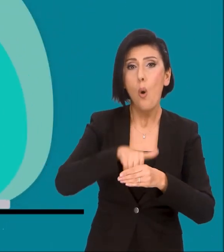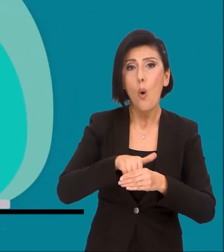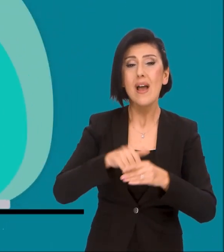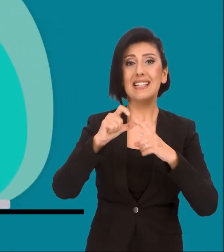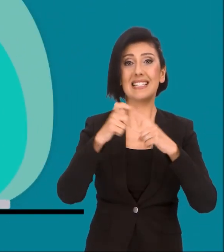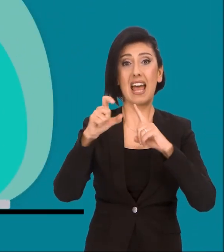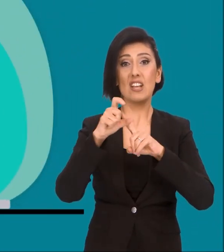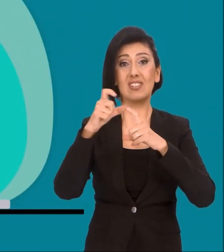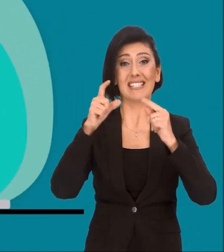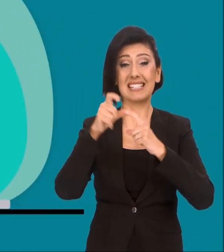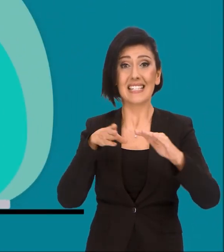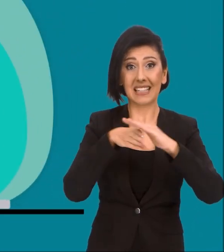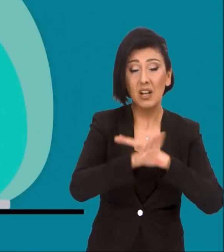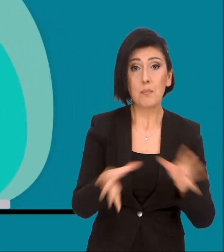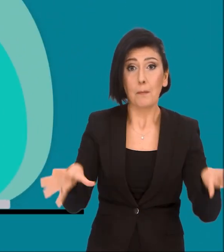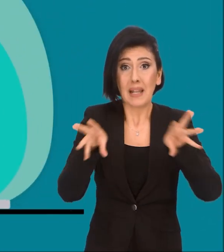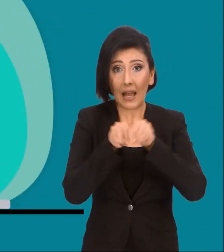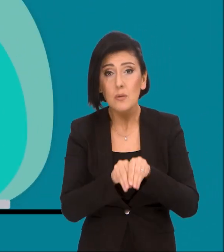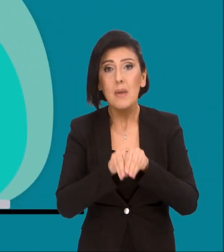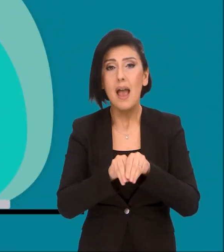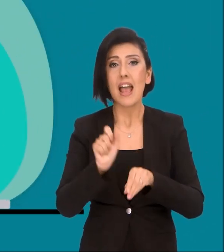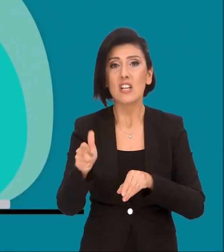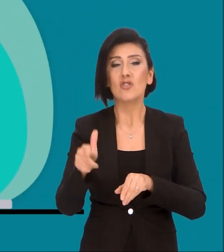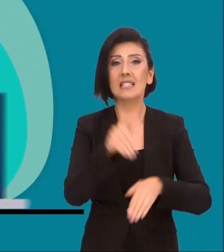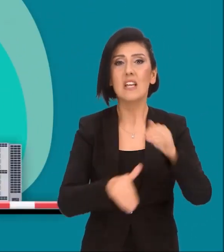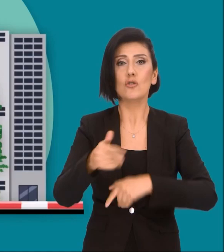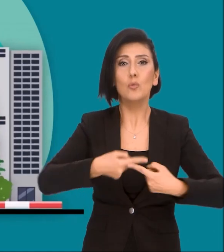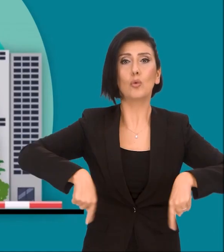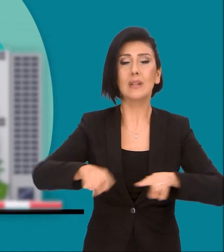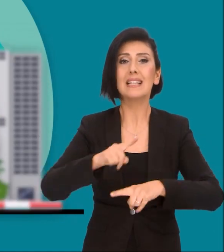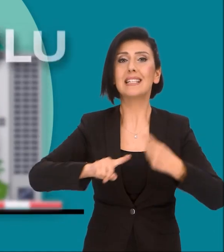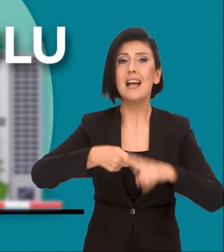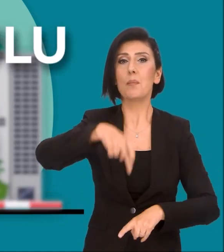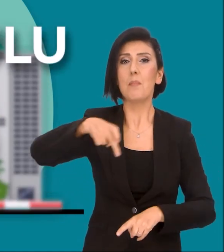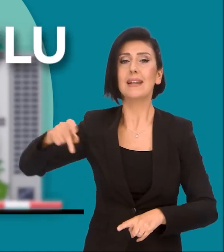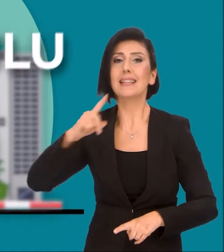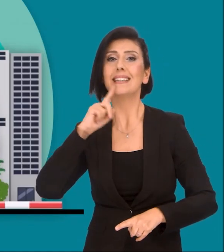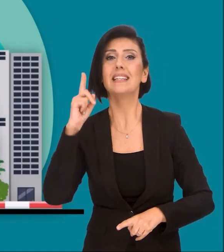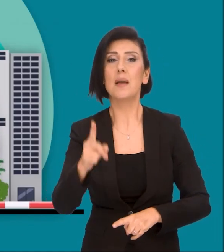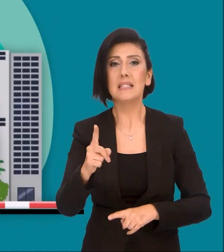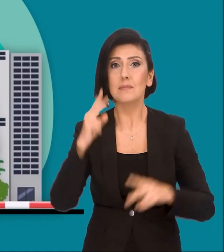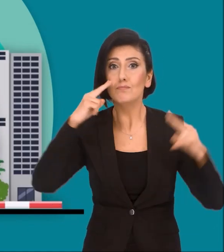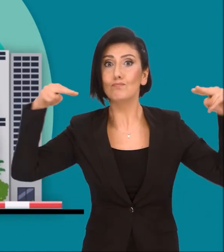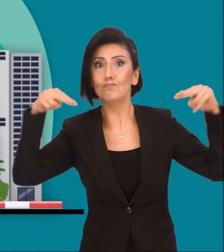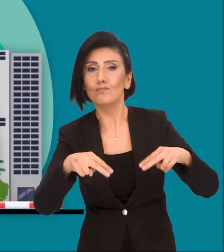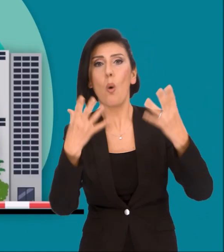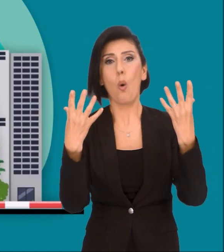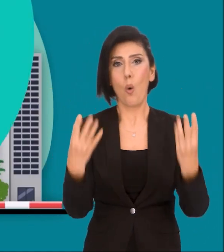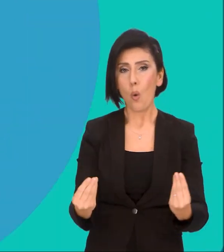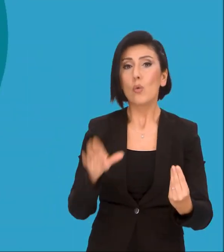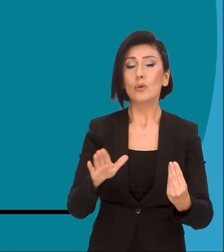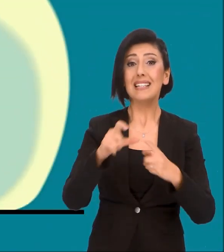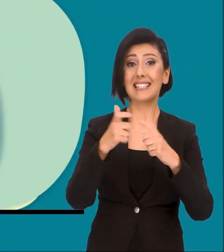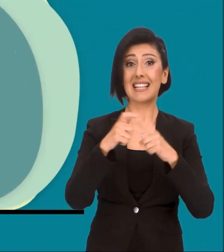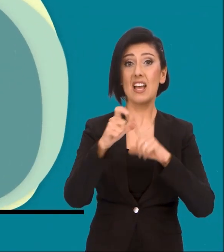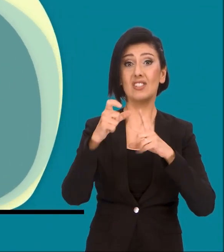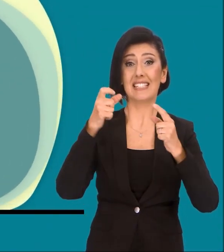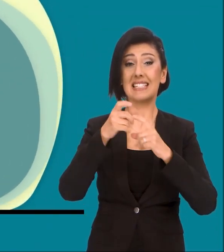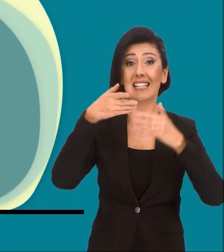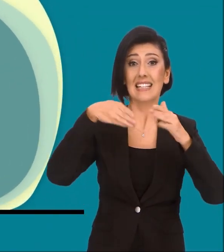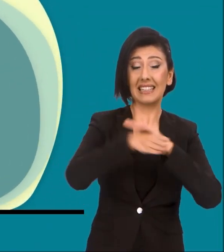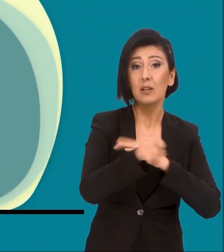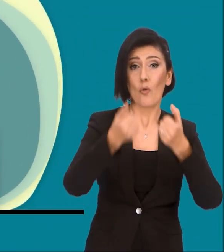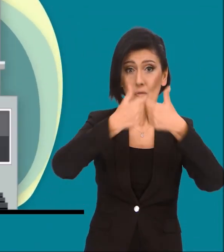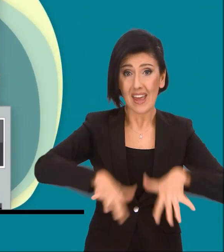Oyların seç sise girilmesi ve birleştirilmesi de ilçe seçim kurullarında siyasi parti temsilcileri huzurunda gerçekleştirilir. Seç sise